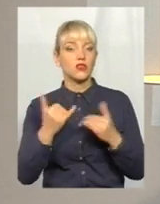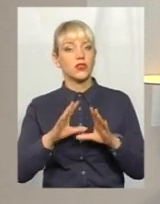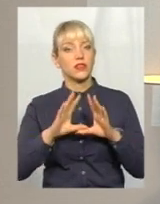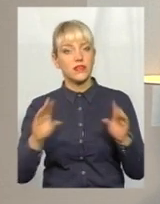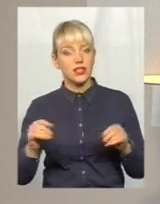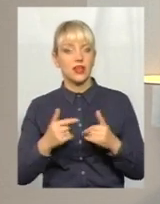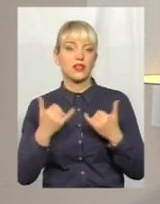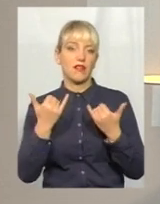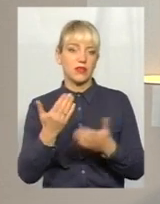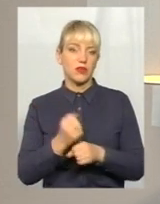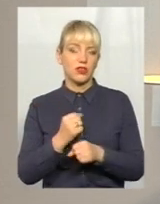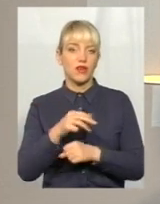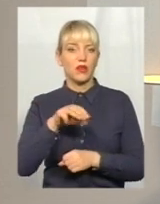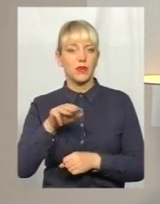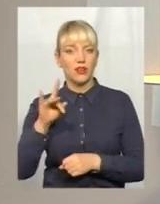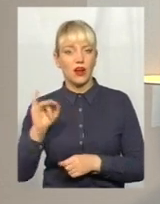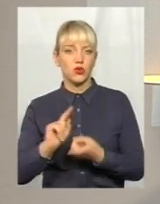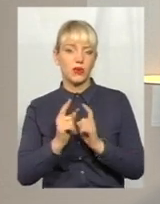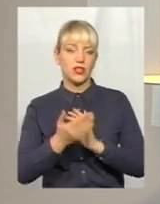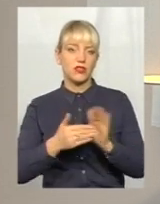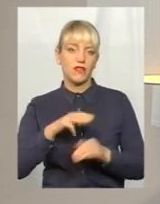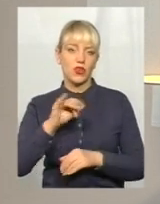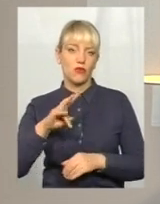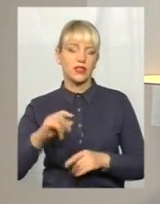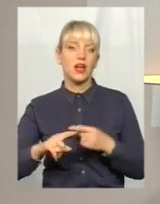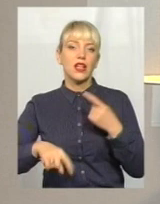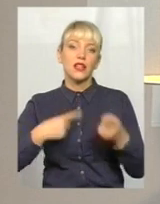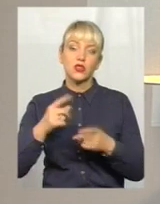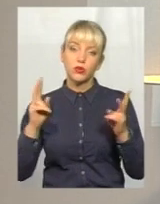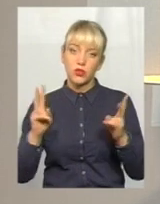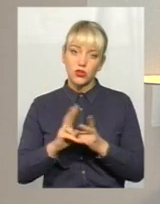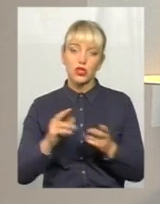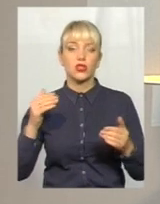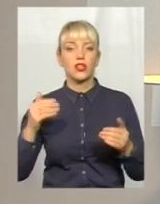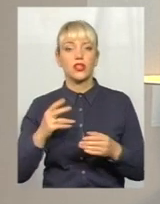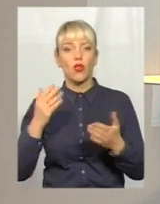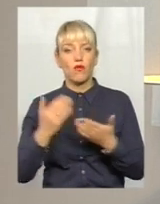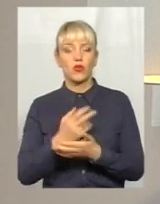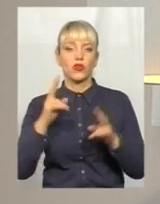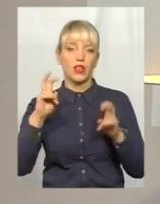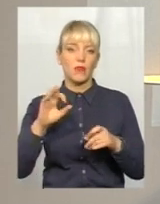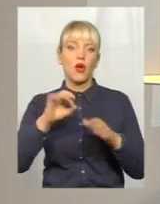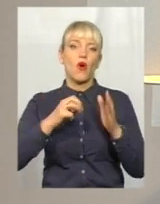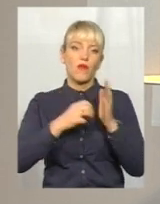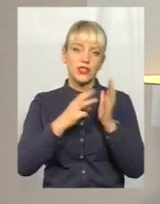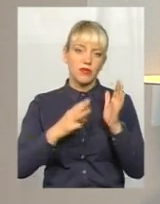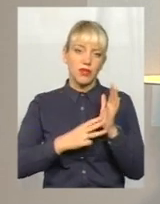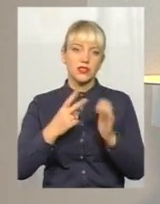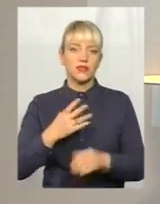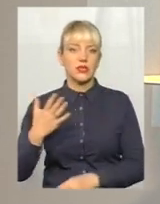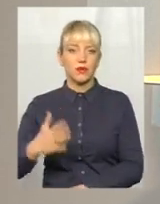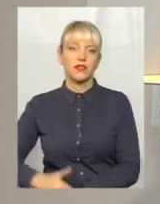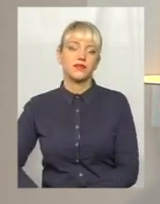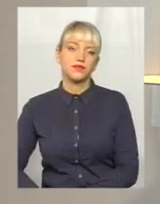всього з вами у студії була юна Мітрашко, сурдопереклад Оксана Фіновська. Зустрінемося завтра з новою темою о 18.25 на телеканалі